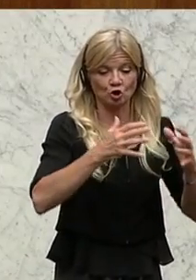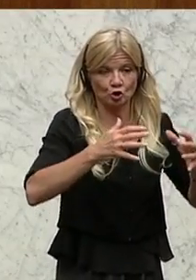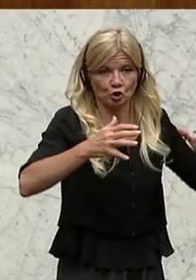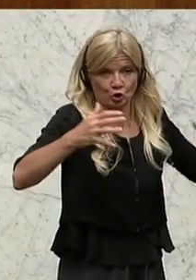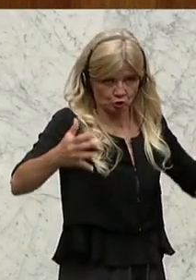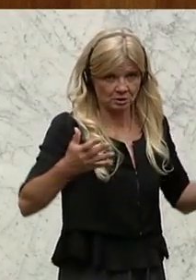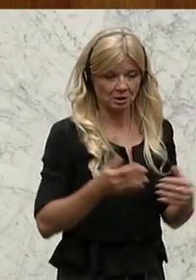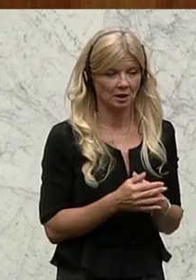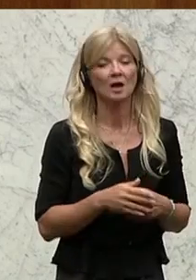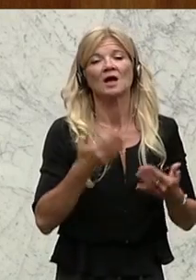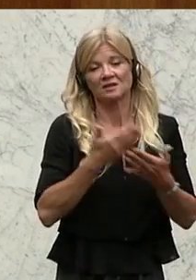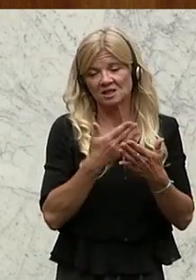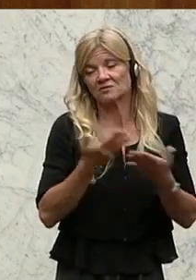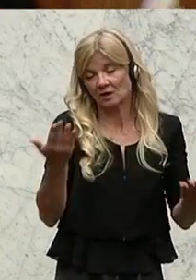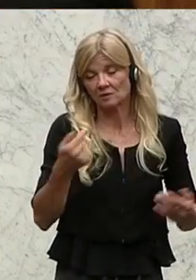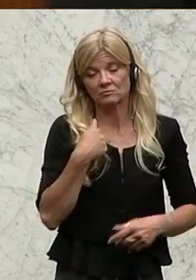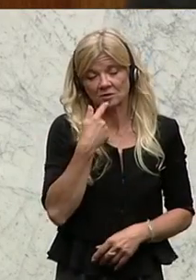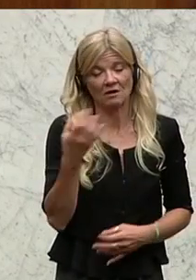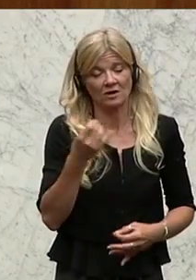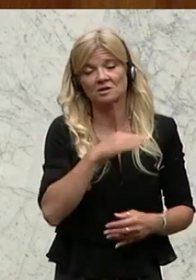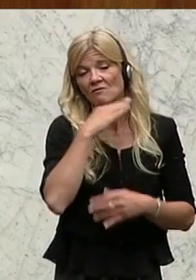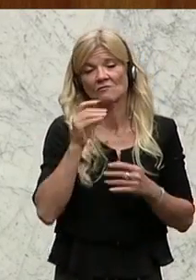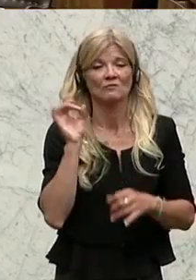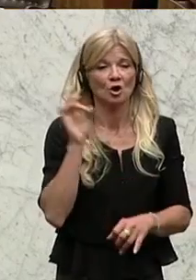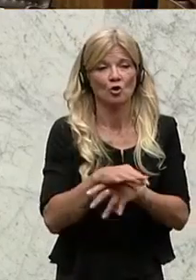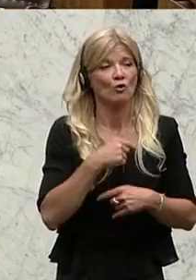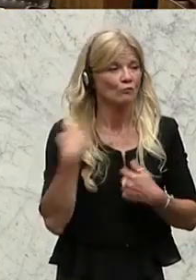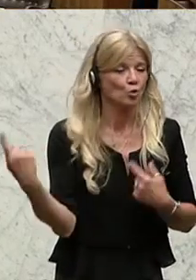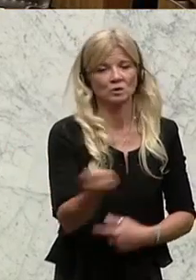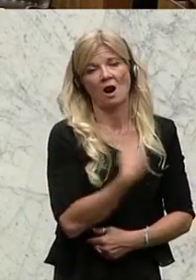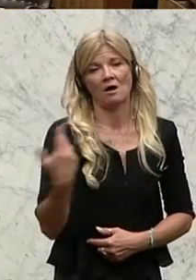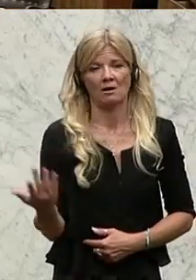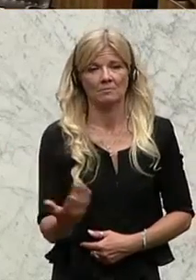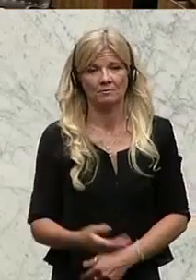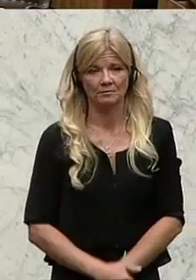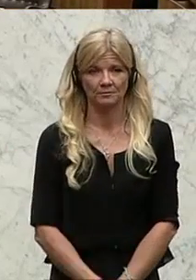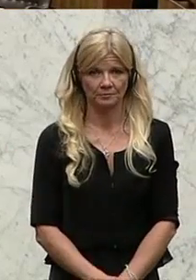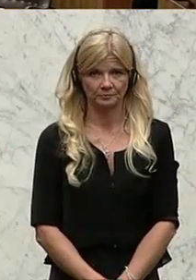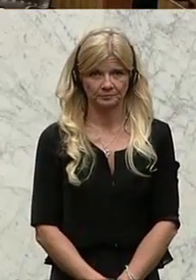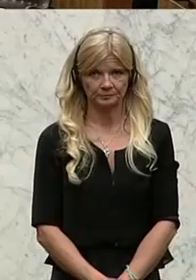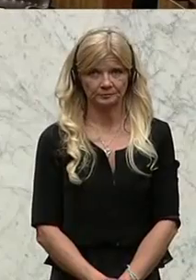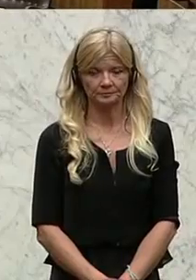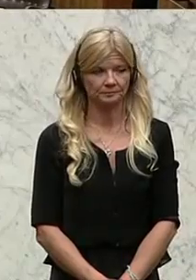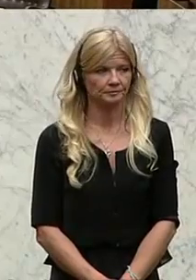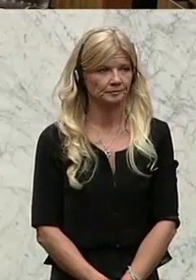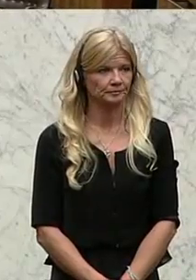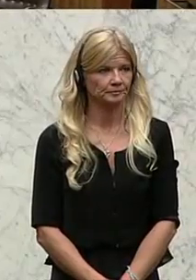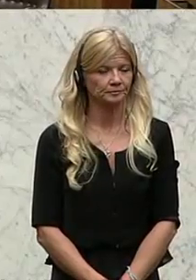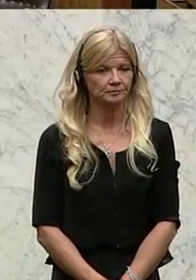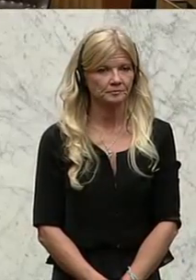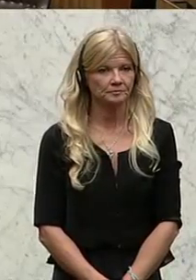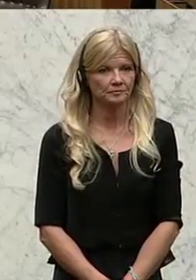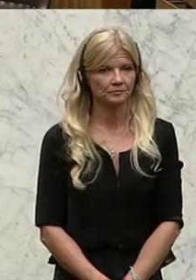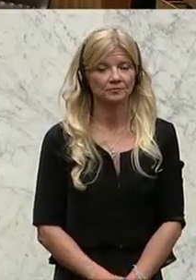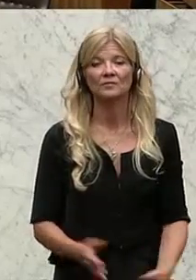in diesem Sinne viel Glück uns allen. Danke. Michael Pock, Umweltsprecher der NEOS, spricht sich dagegen aus, die Forschung über